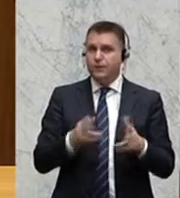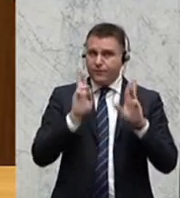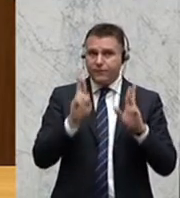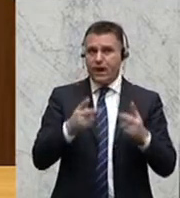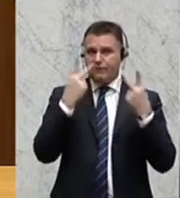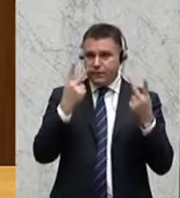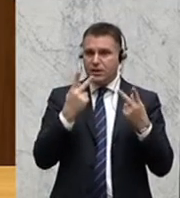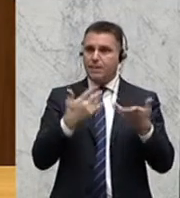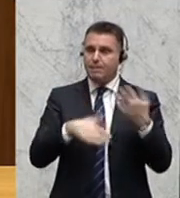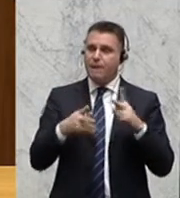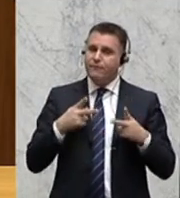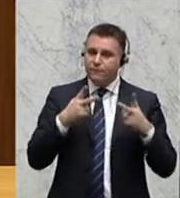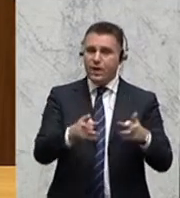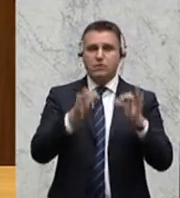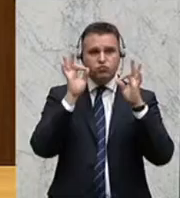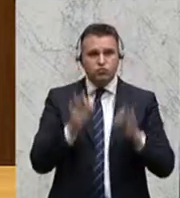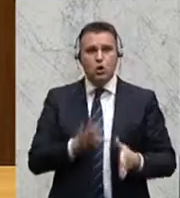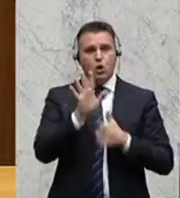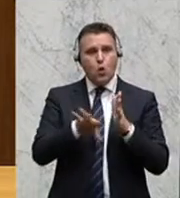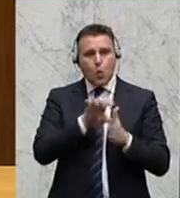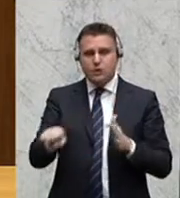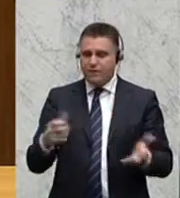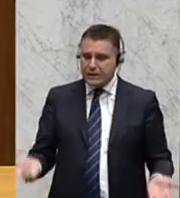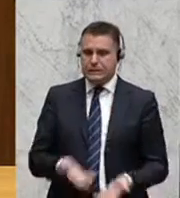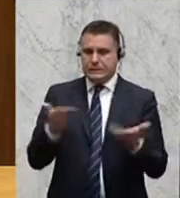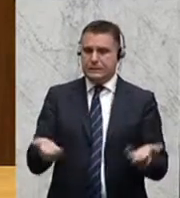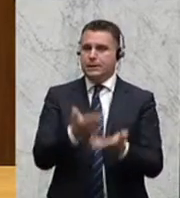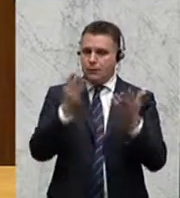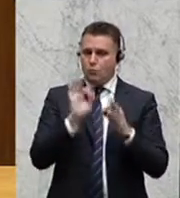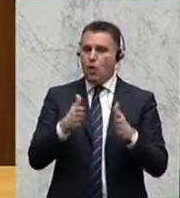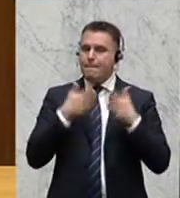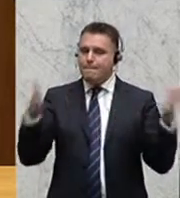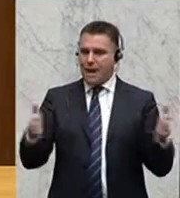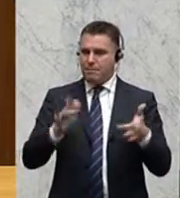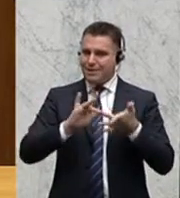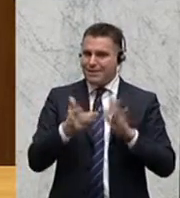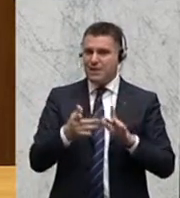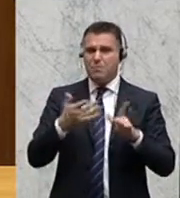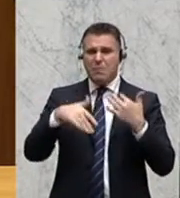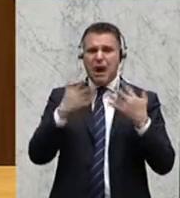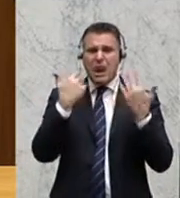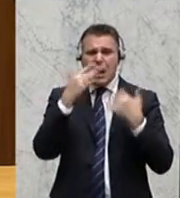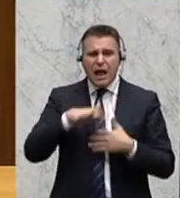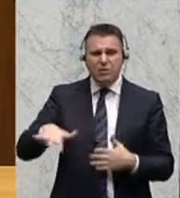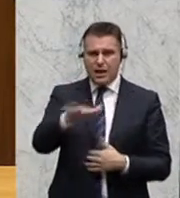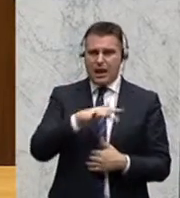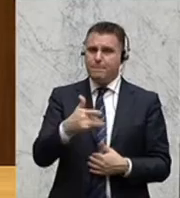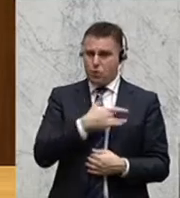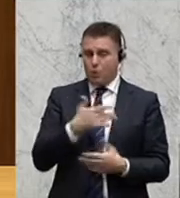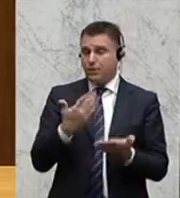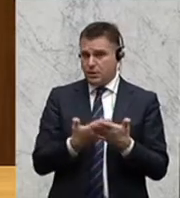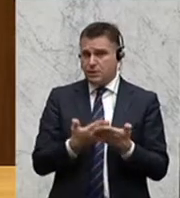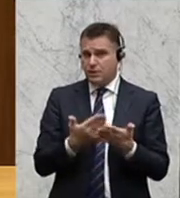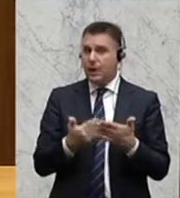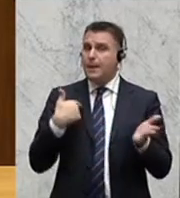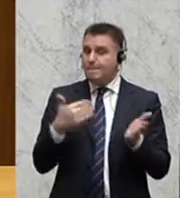wichtig, einen konsequenten Weg auch in der Breitbandversorgung in Österreich auch fortzuführen. Gerade was den ländlichen Raum betrifft, braucht es hier